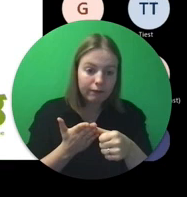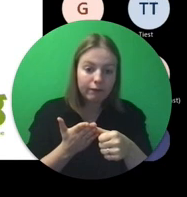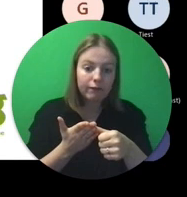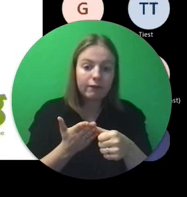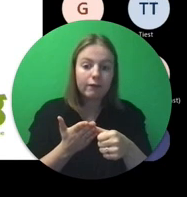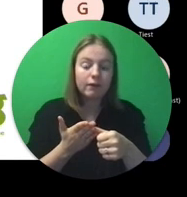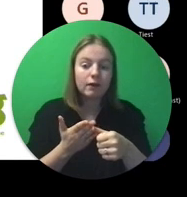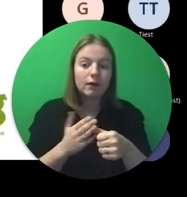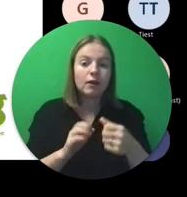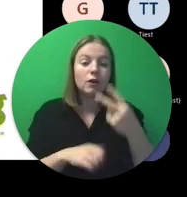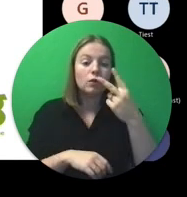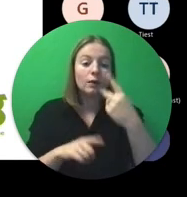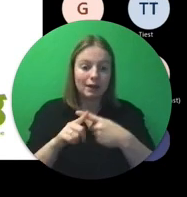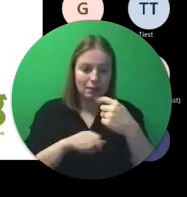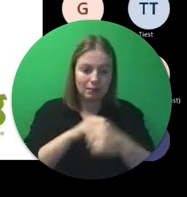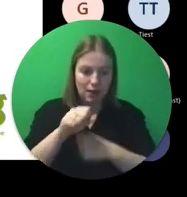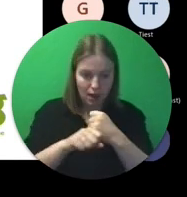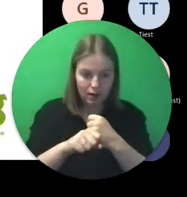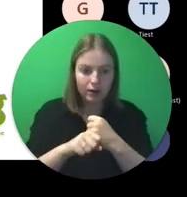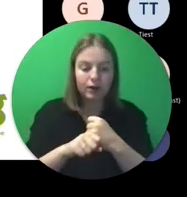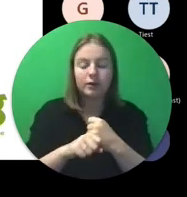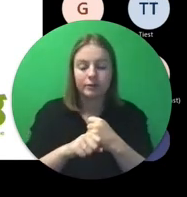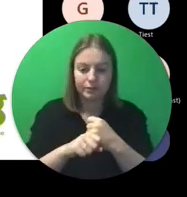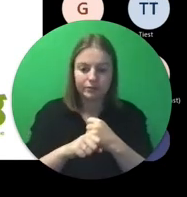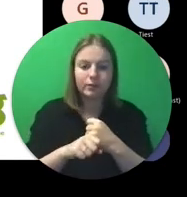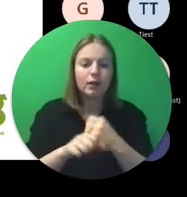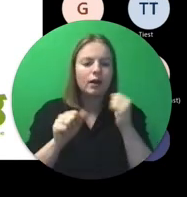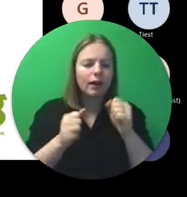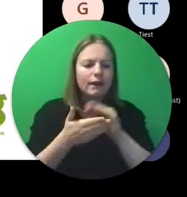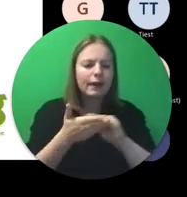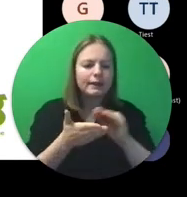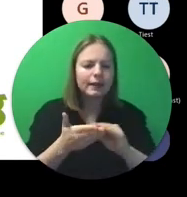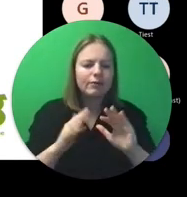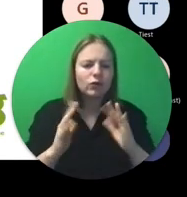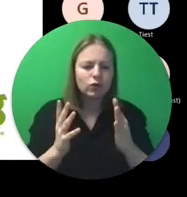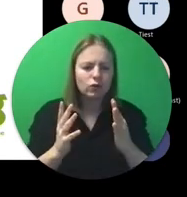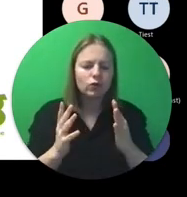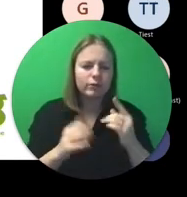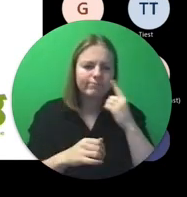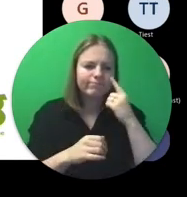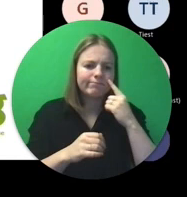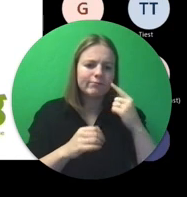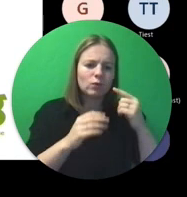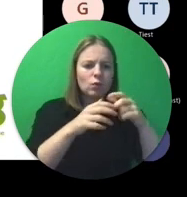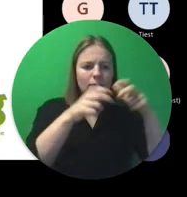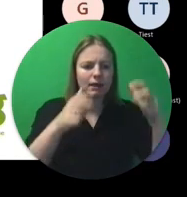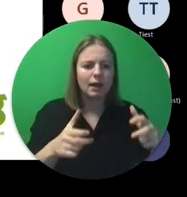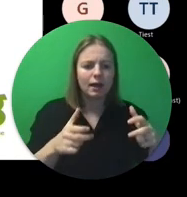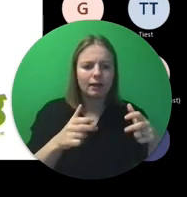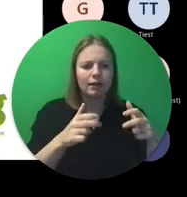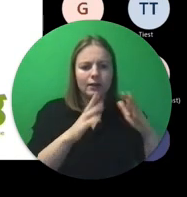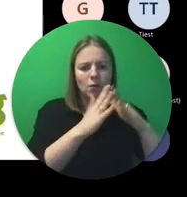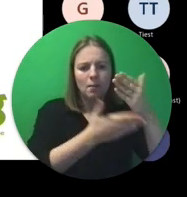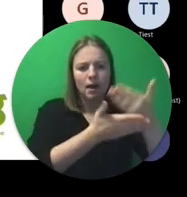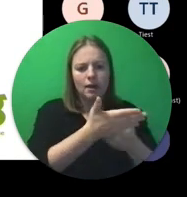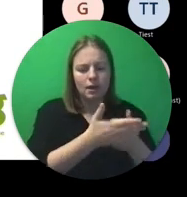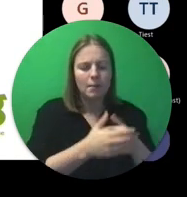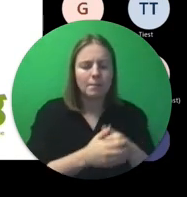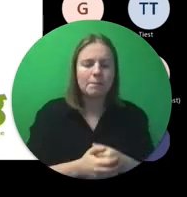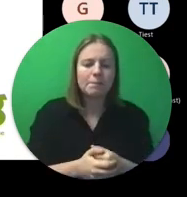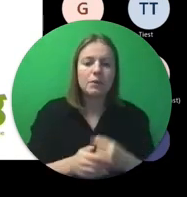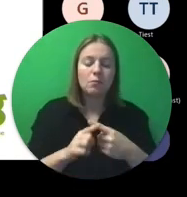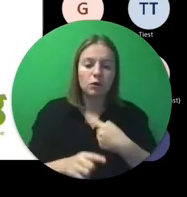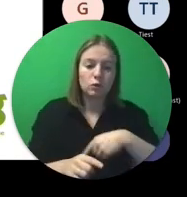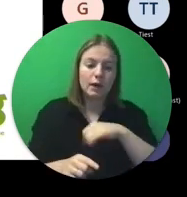twee maal per jaar. Daarvoor kan je inschrijven op onze homepagina. En we hebben